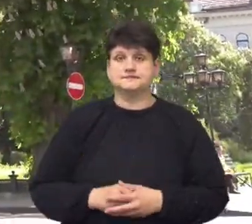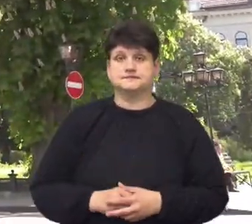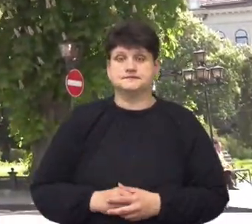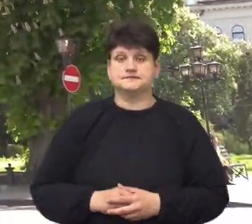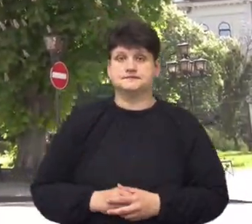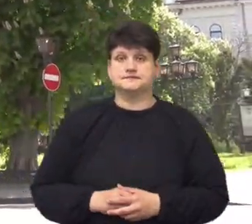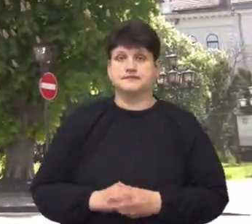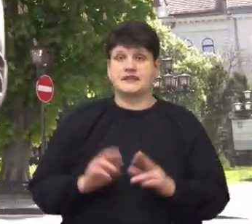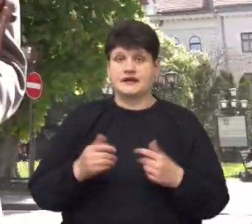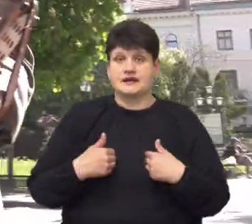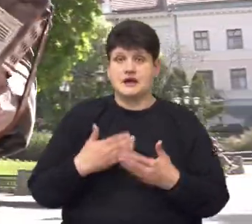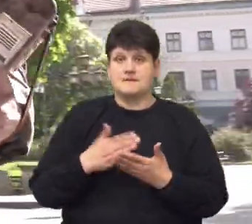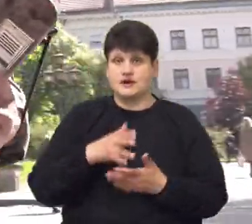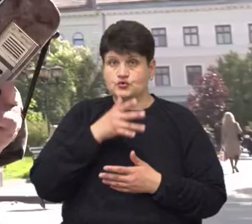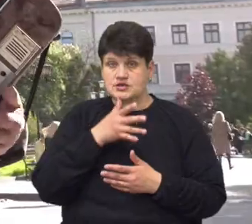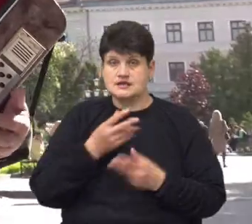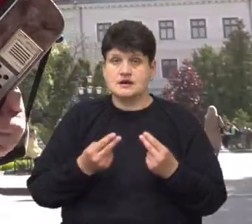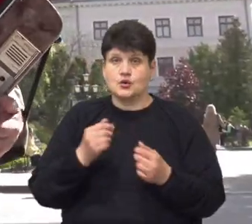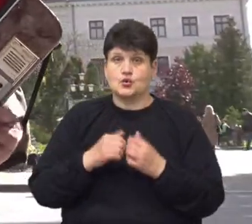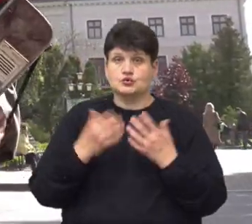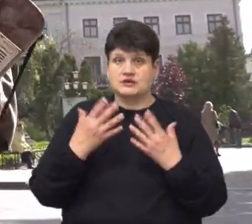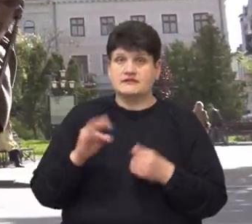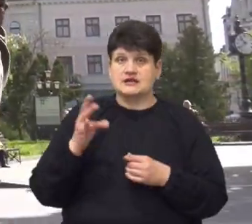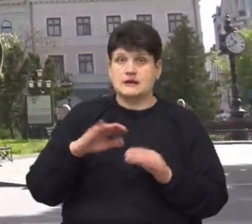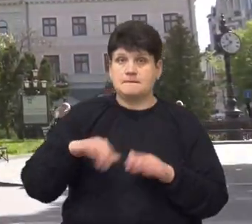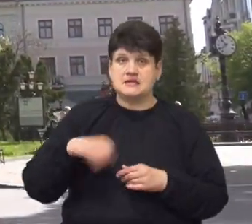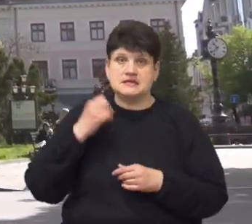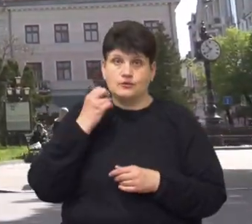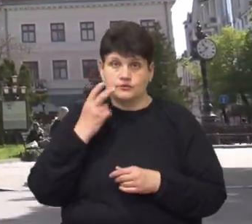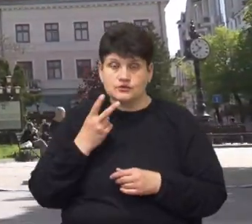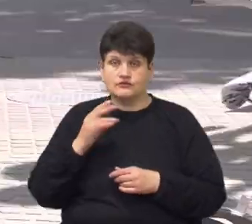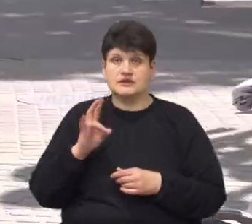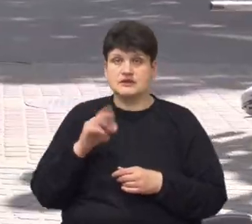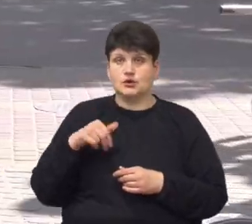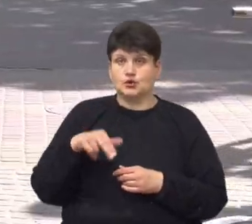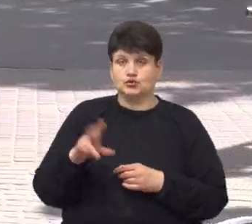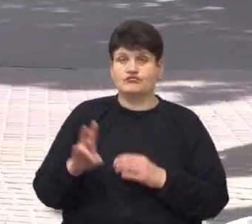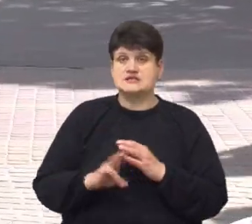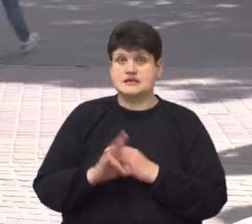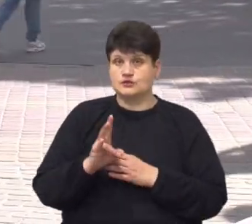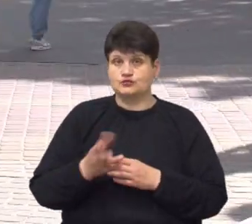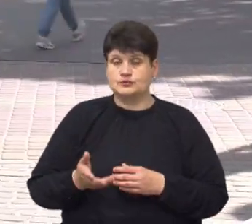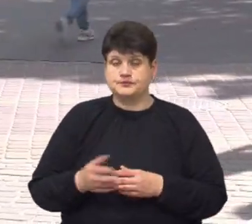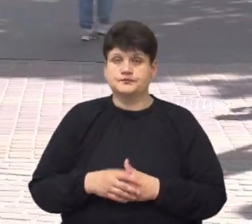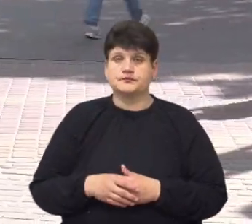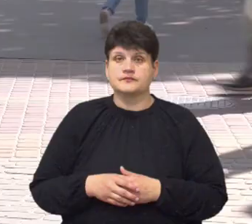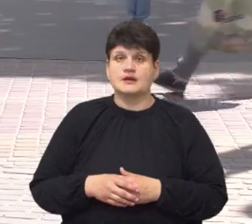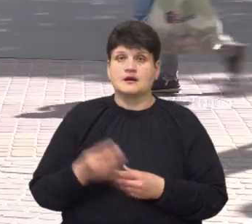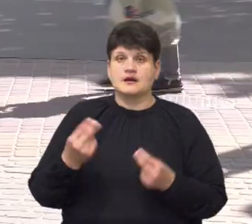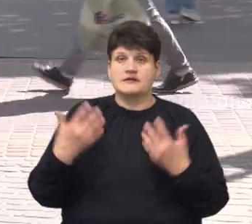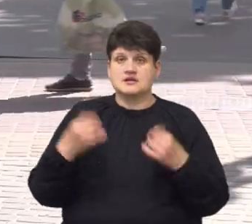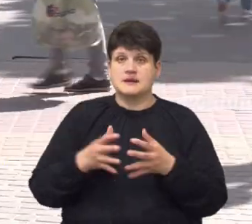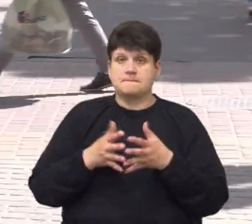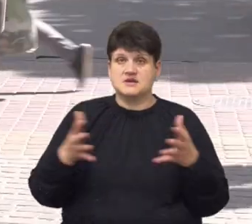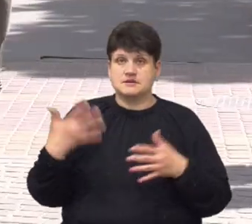Як я маю час, я граю щодня. Неділю після обіда, бо я з неділю йду ще до церкви. Павло каже, грає на баяні вже більше 50